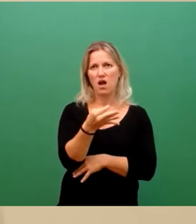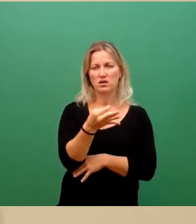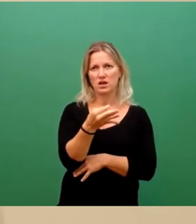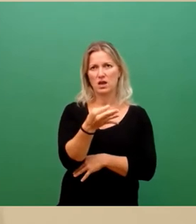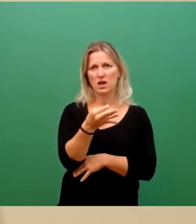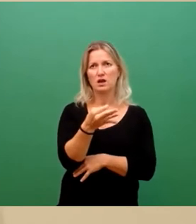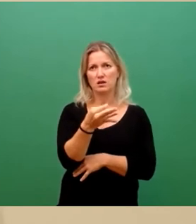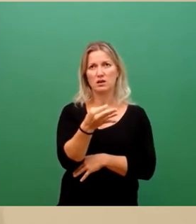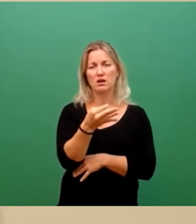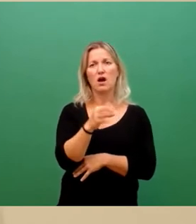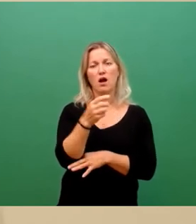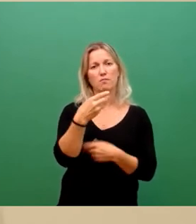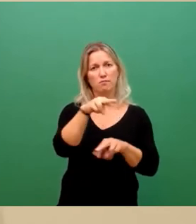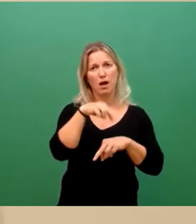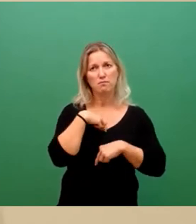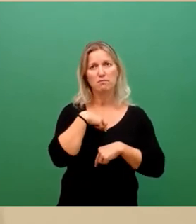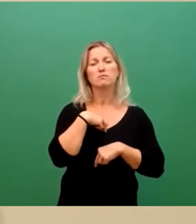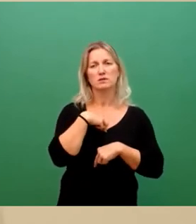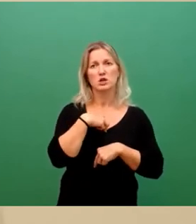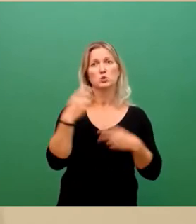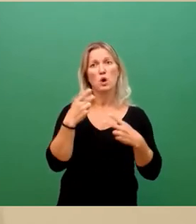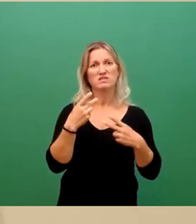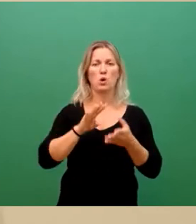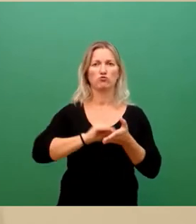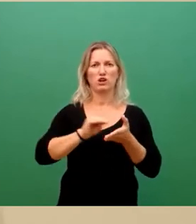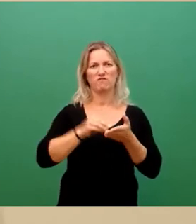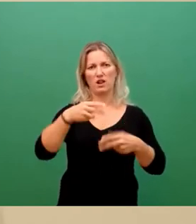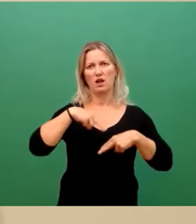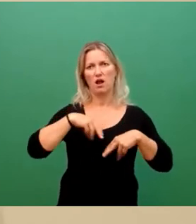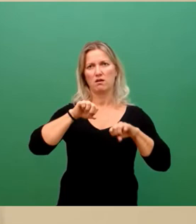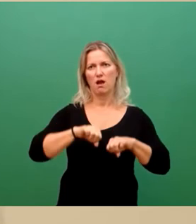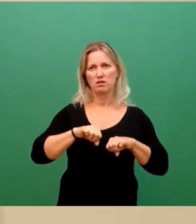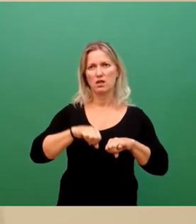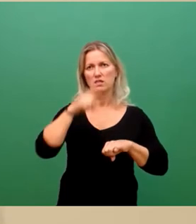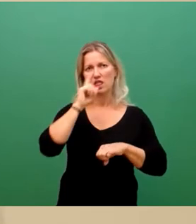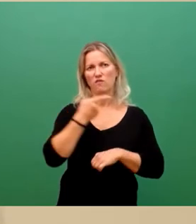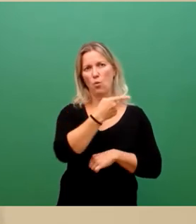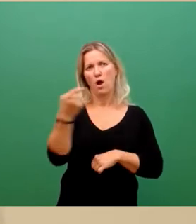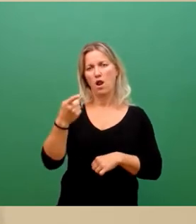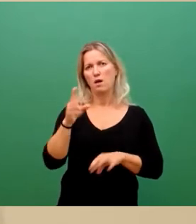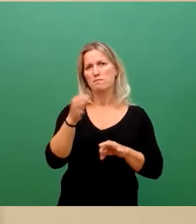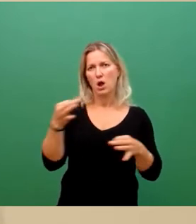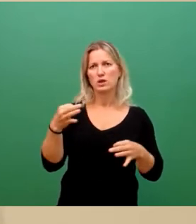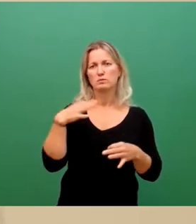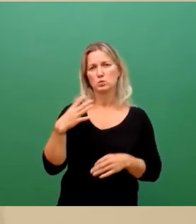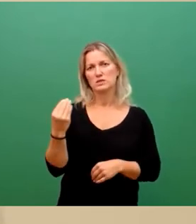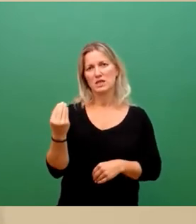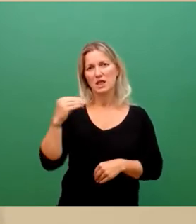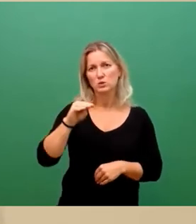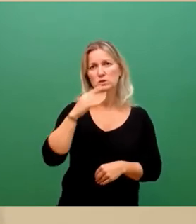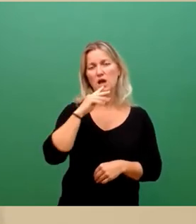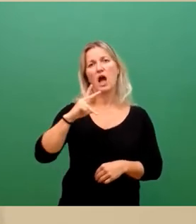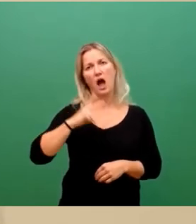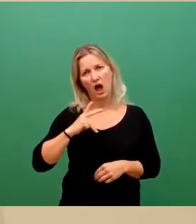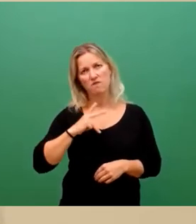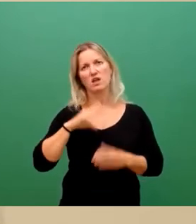mündlich beantwortet sind, auch sowieso schriftlich beantwortet werden. Da können wir uns, glaube ich, allen ersparen, dass jeder immer sagen muss, und er würde erwarten, dass er das